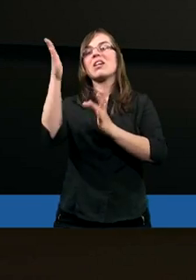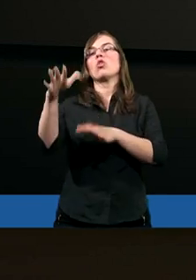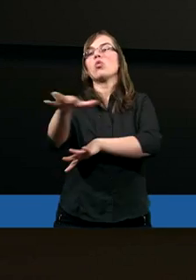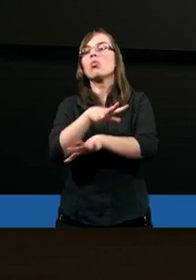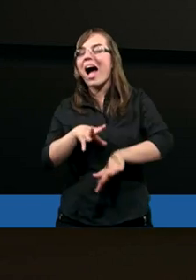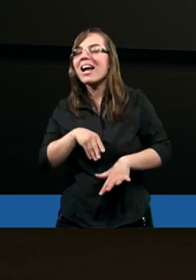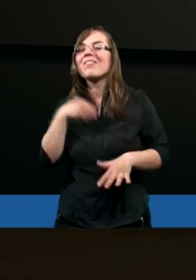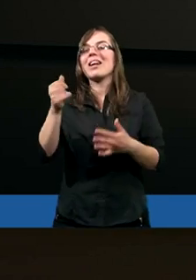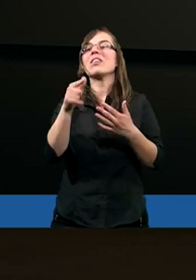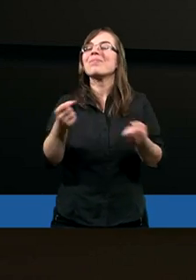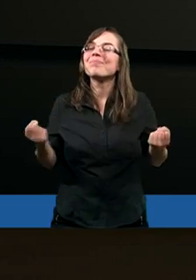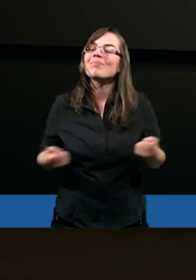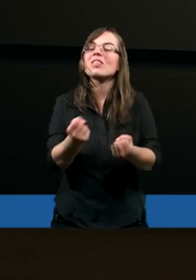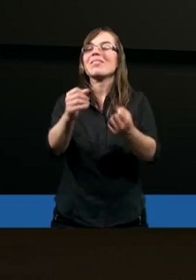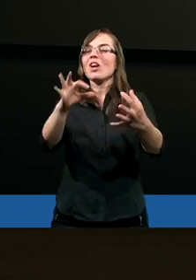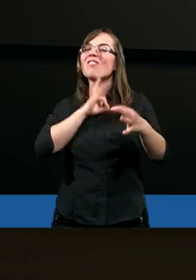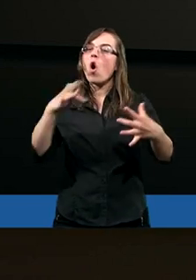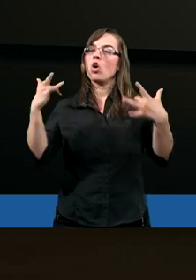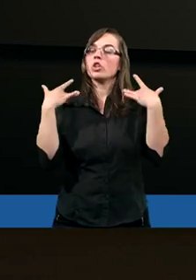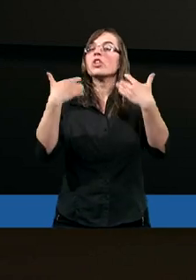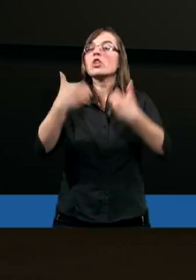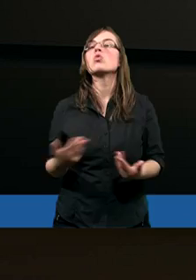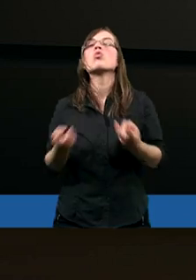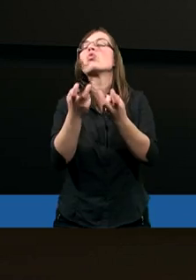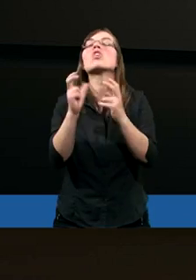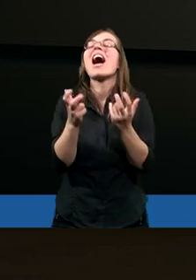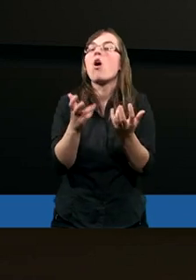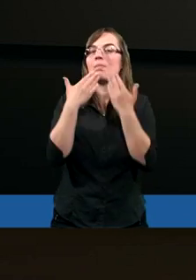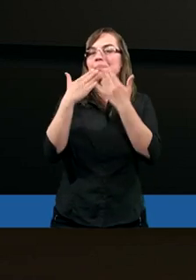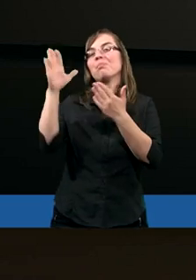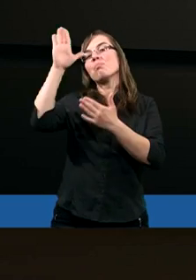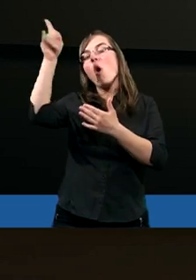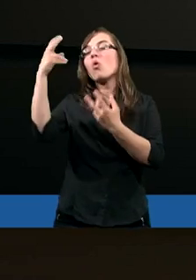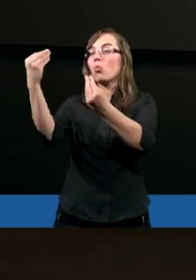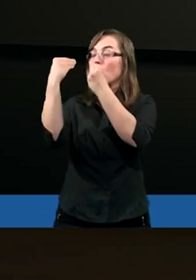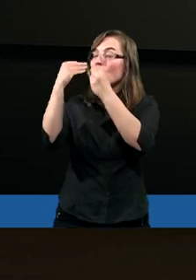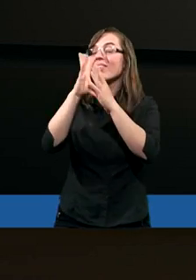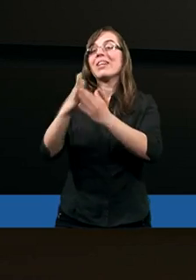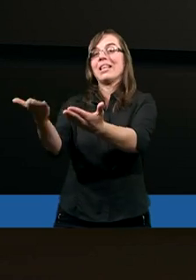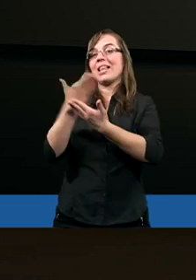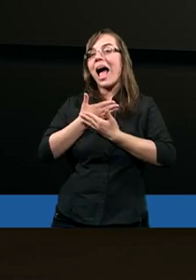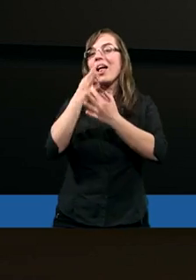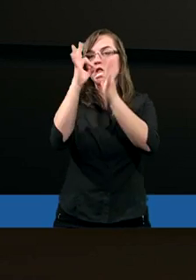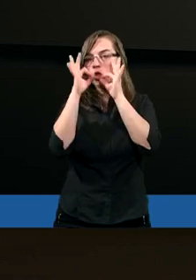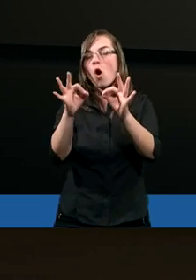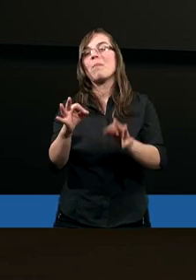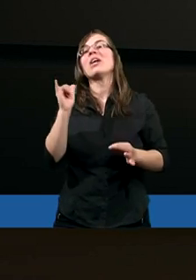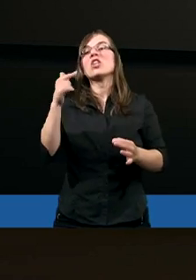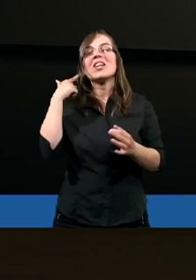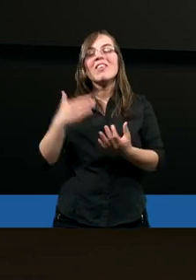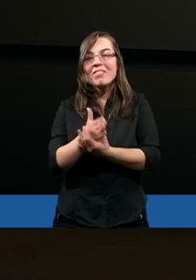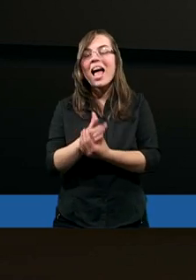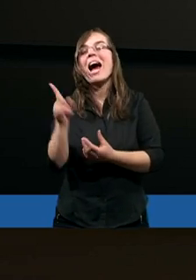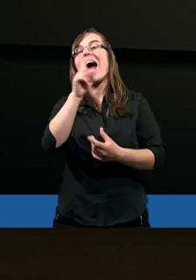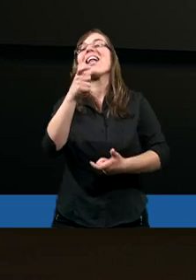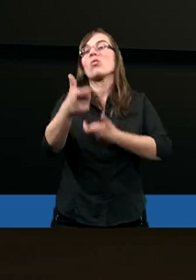na wdrożeniu w swoim życiu tego, czego Jezus nam uczy, bo tak jak Grzesiu, wcześniej mówiłeś bardzo dobrze, wiara z uczynkami jest